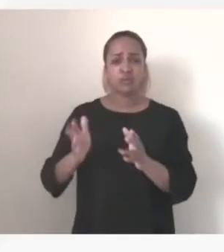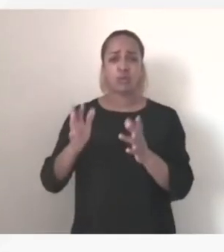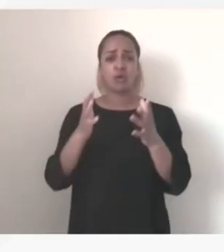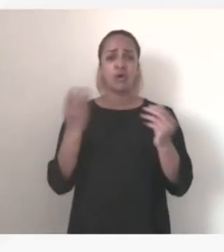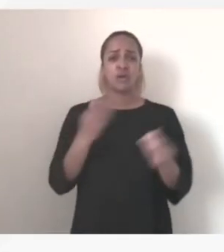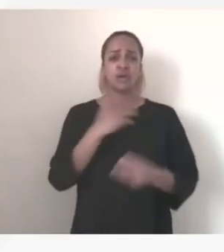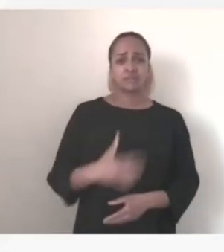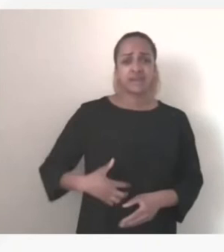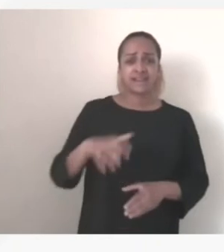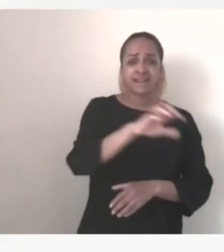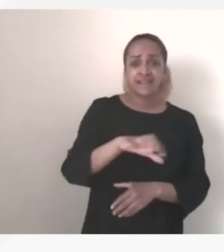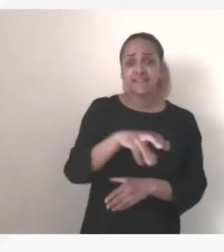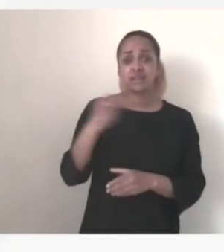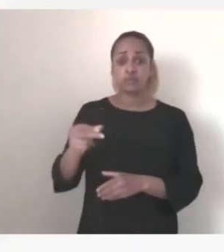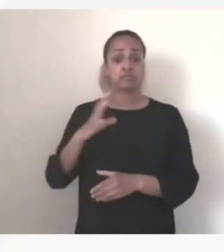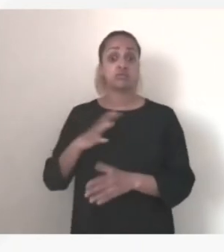cyberattaque. Et donc,